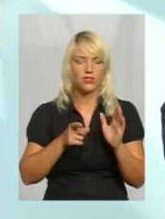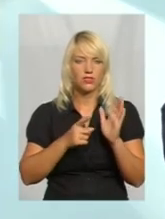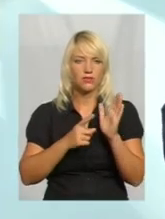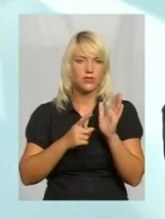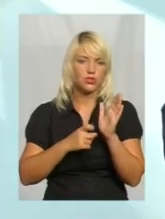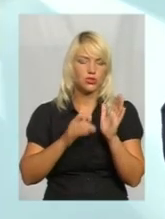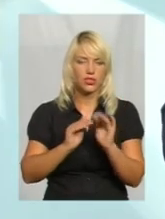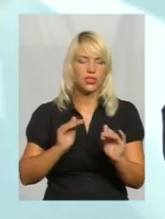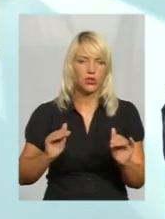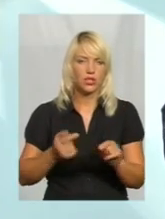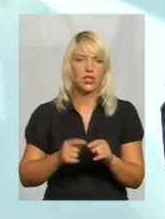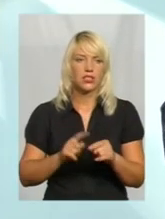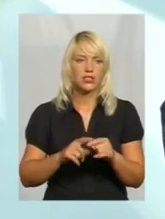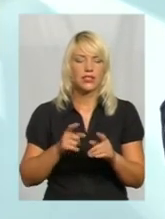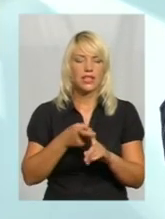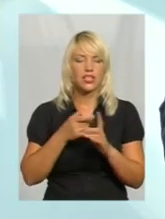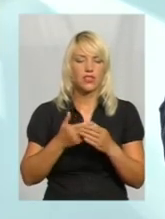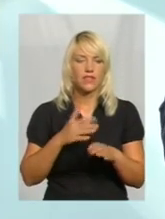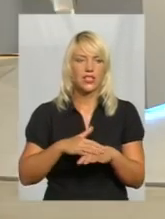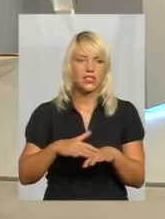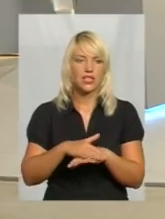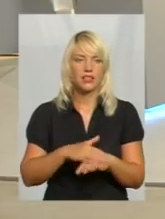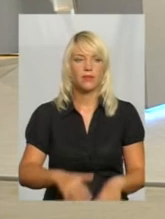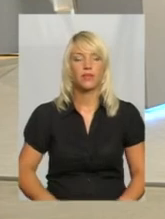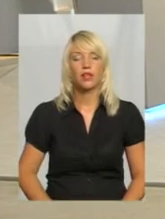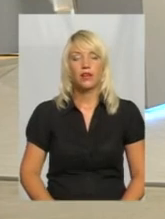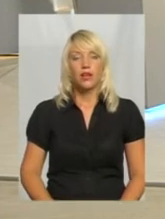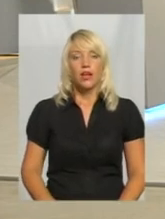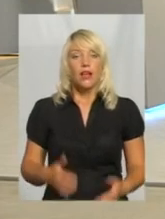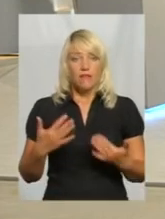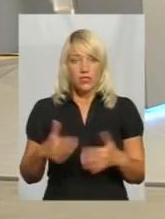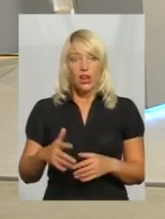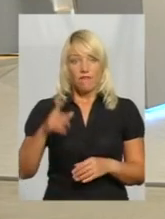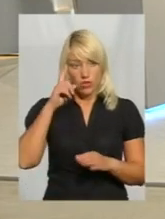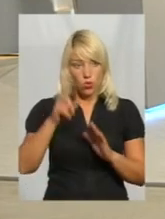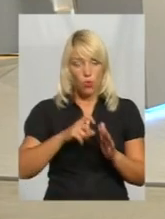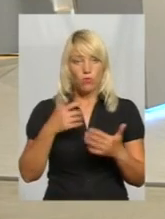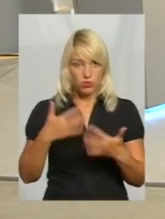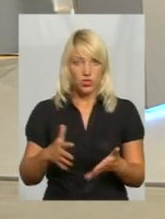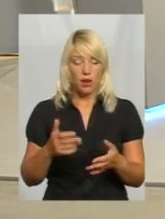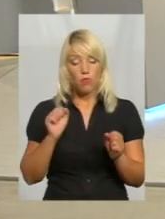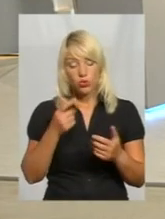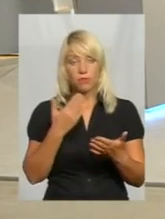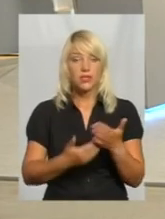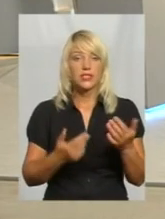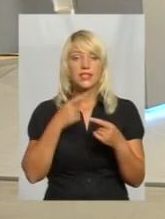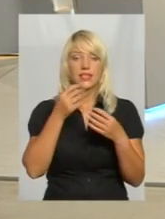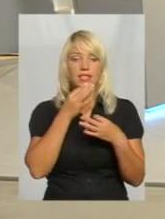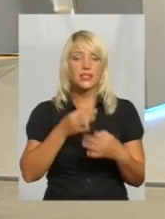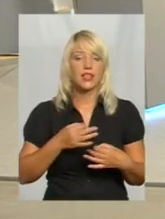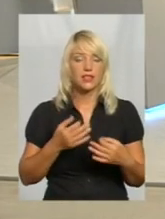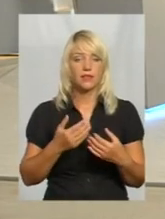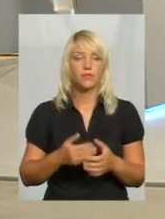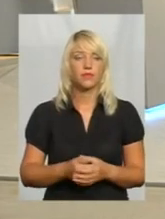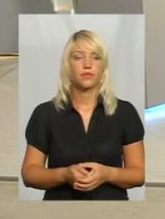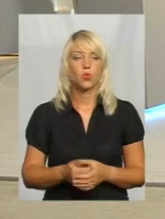скільки буде населення обслуговувати. Ну, вже ж відомо, в принципі, скільки населення є. Тому можна орієнтовно сказати, якого типу буде? Так,